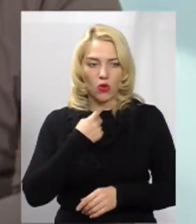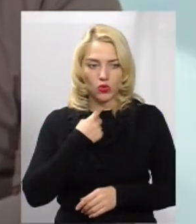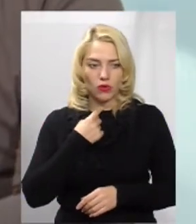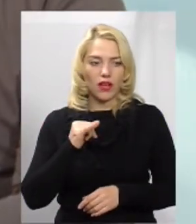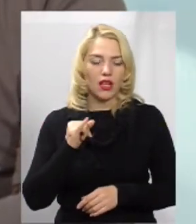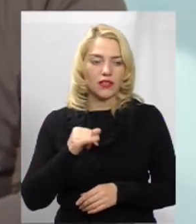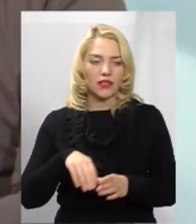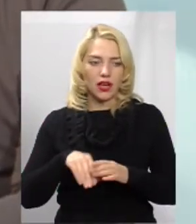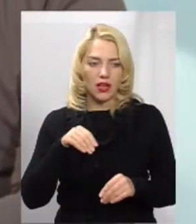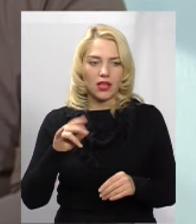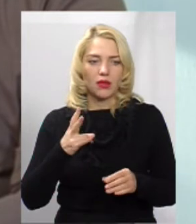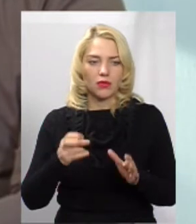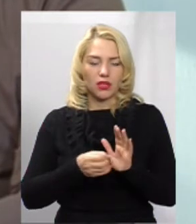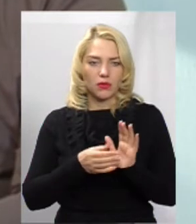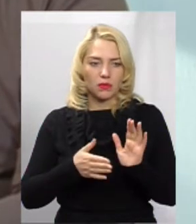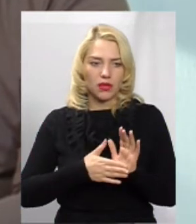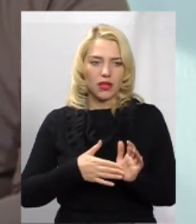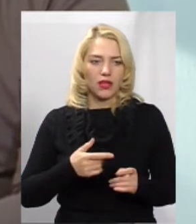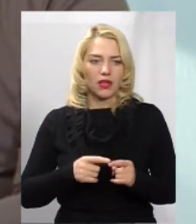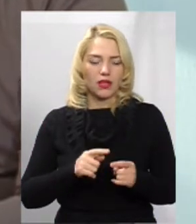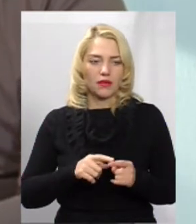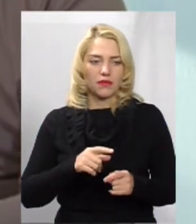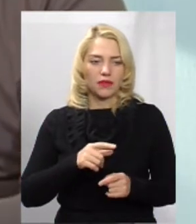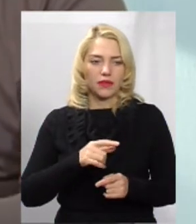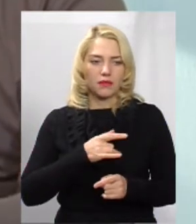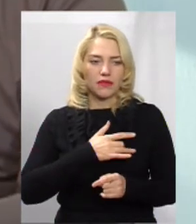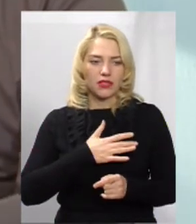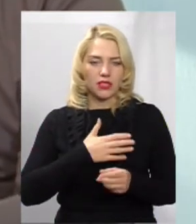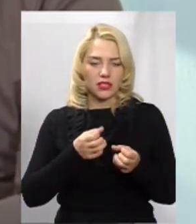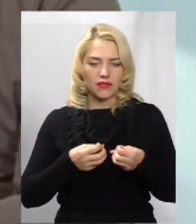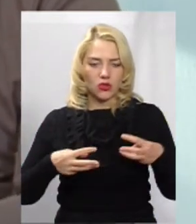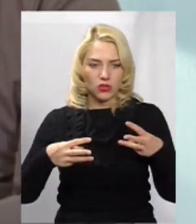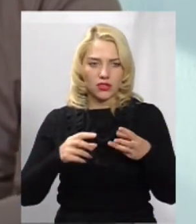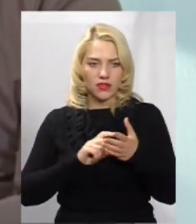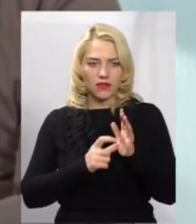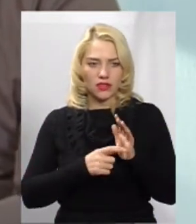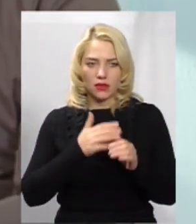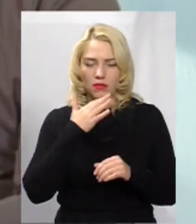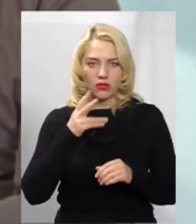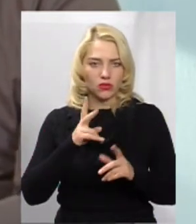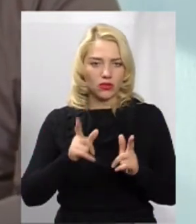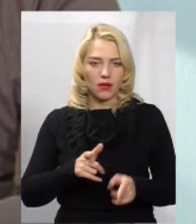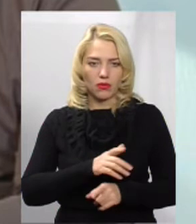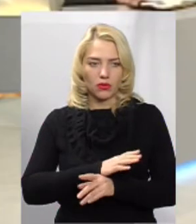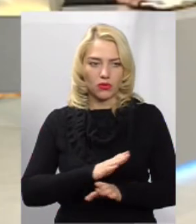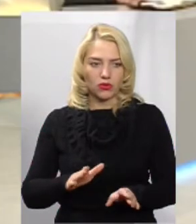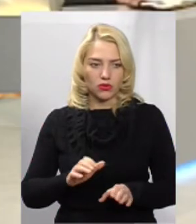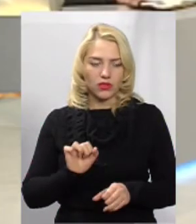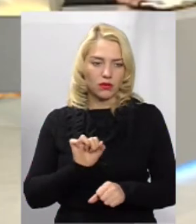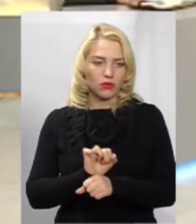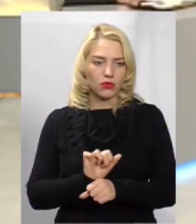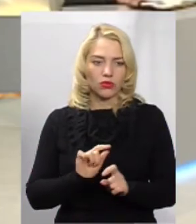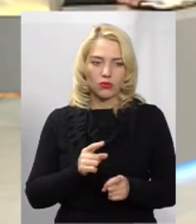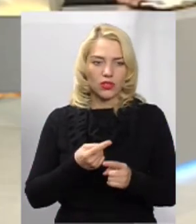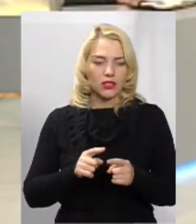потрібно номер приватизаційного свідоцтва квартири. До речі, з цим багато активних погоджуються і блокуються.